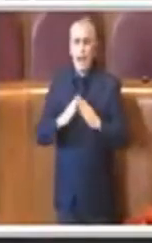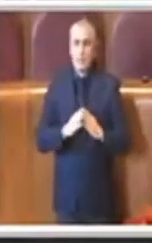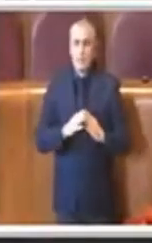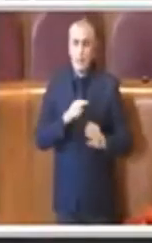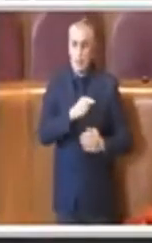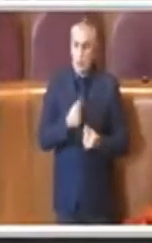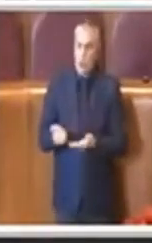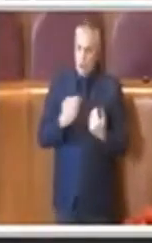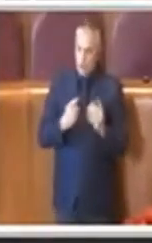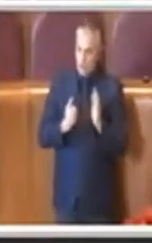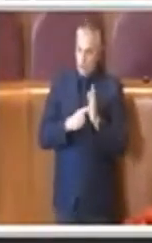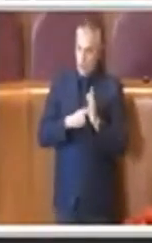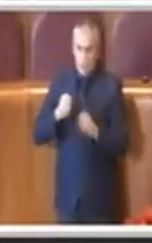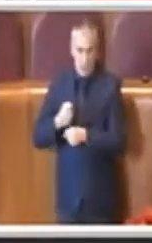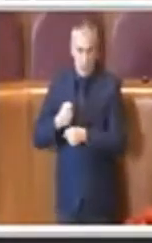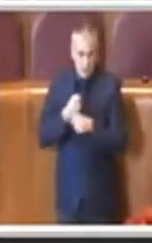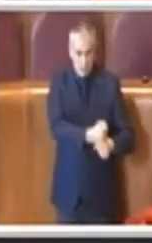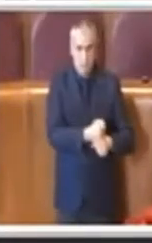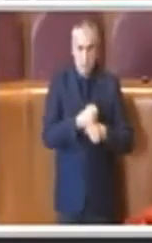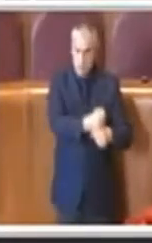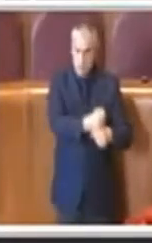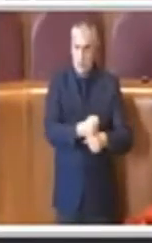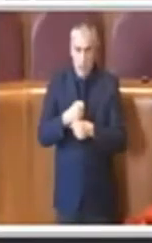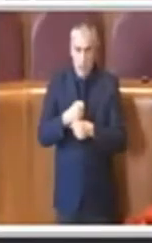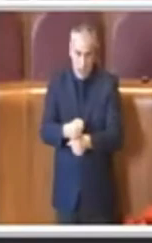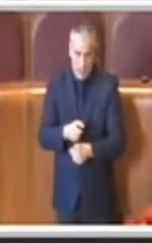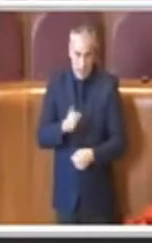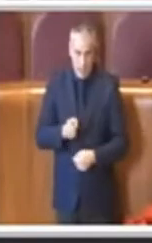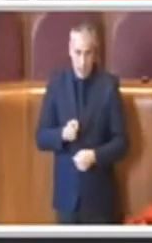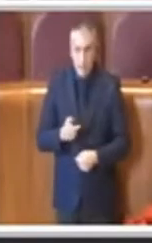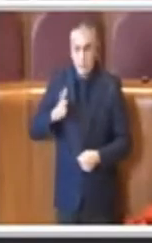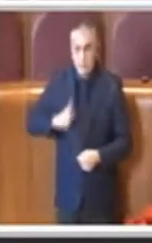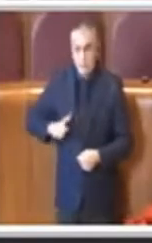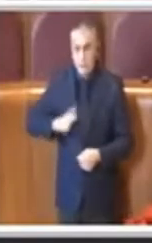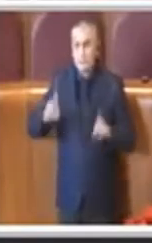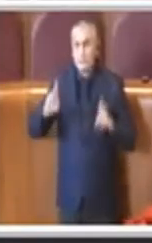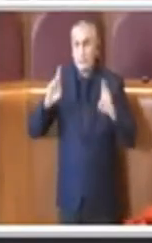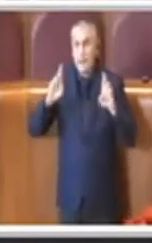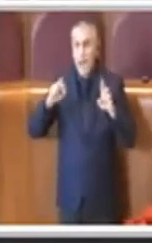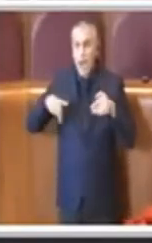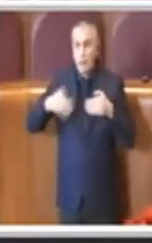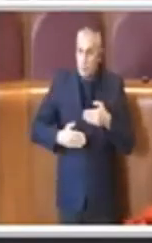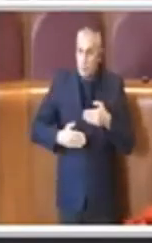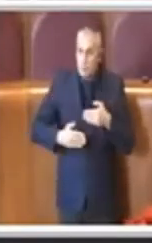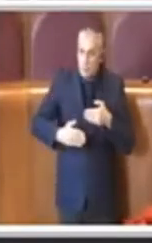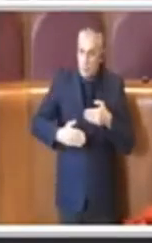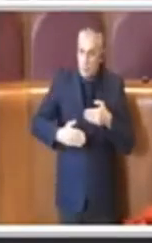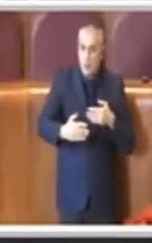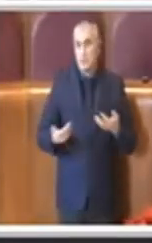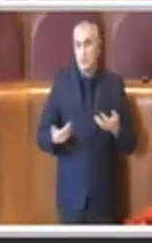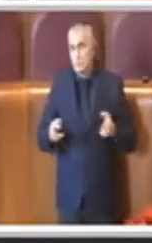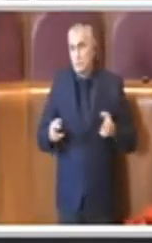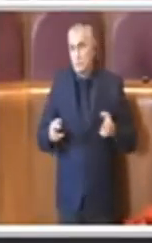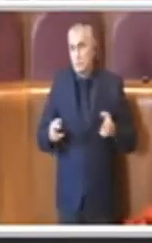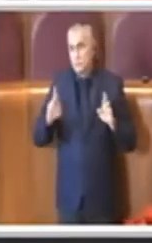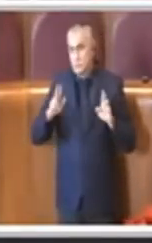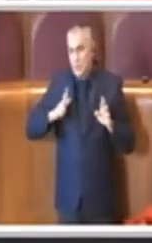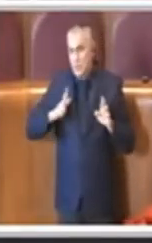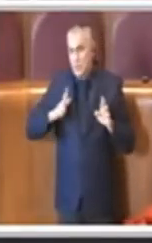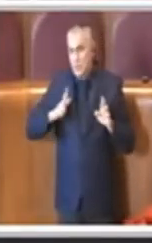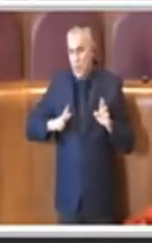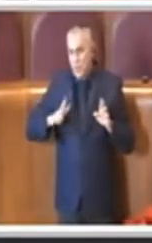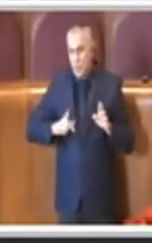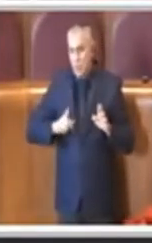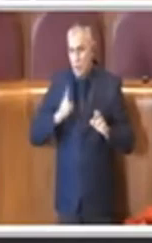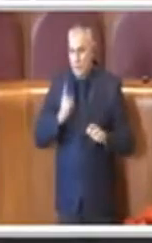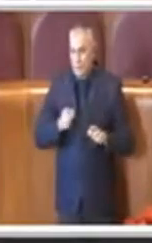appartamenti, forse sarebbe bene che magari i prossimi a partire da questo possano essere